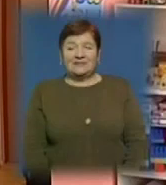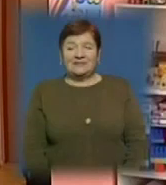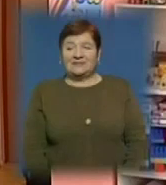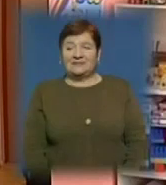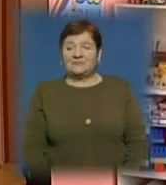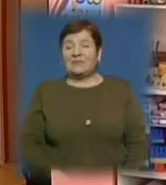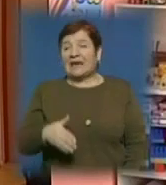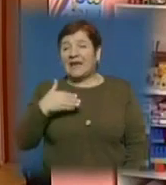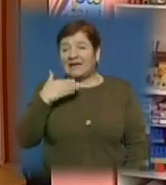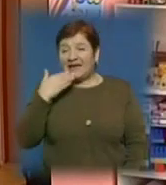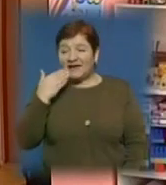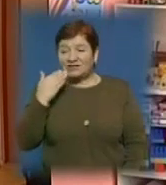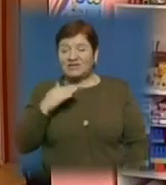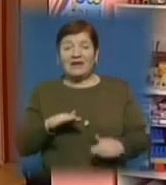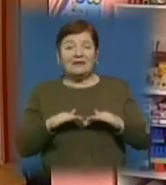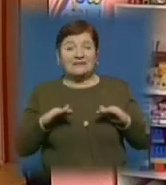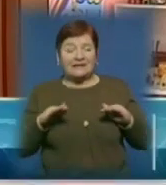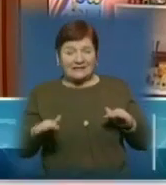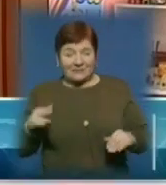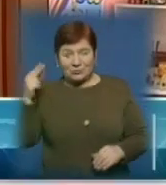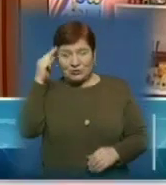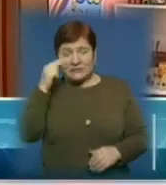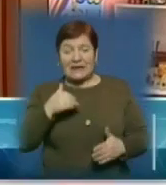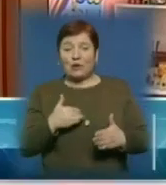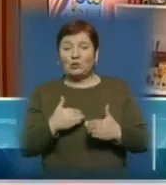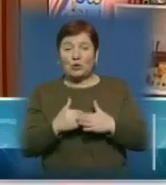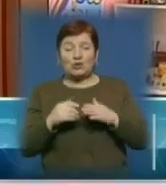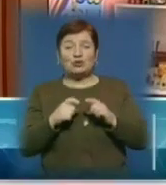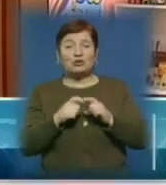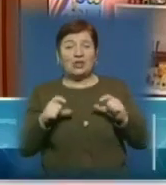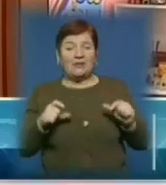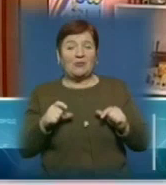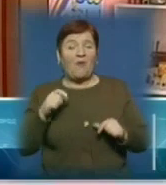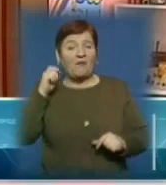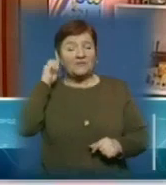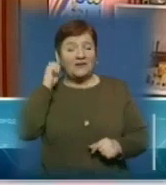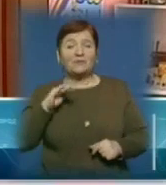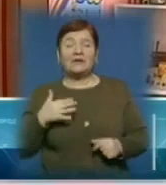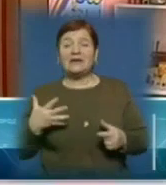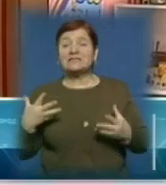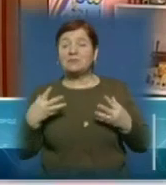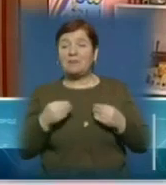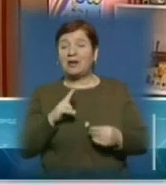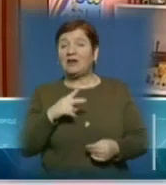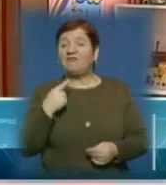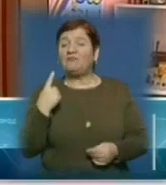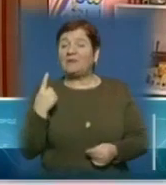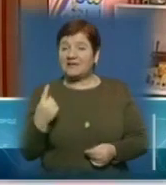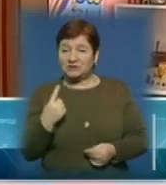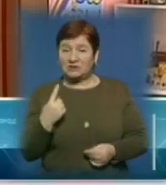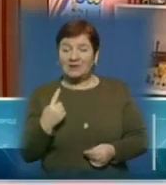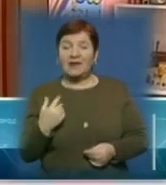Легше навчанню піддаються діти, і саме діти дошкільного віку. Вони сприймають усе як вперше, а якщо це